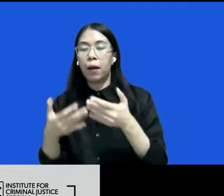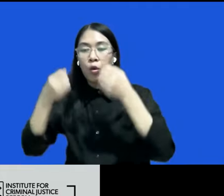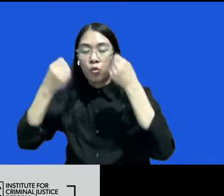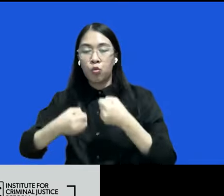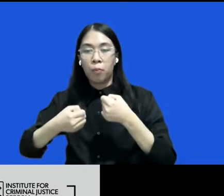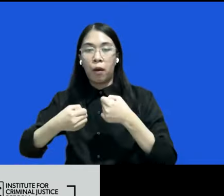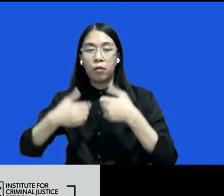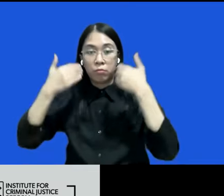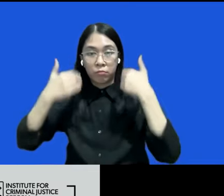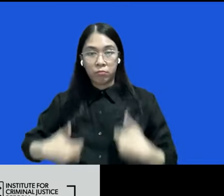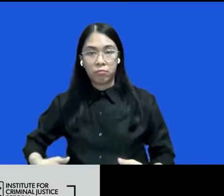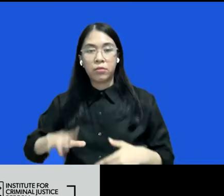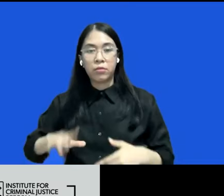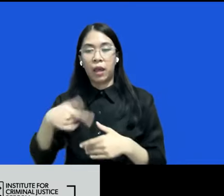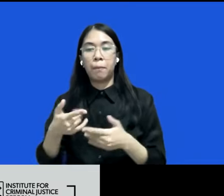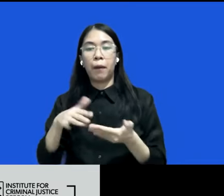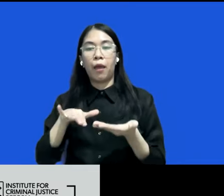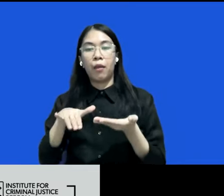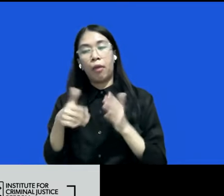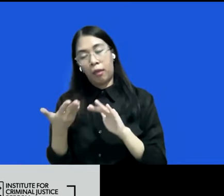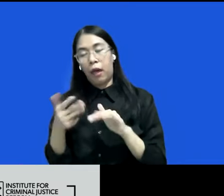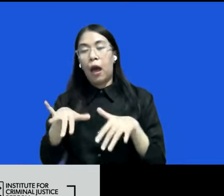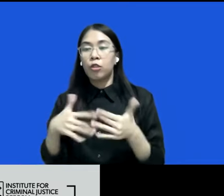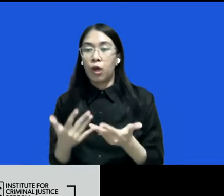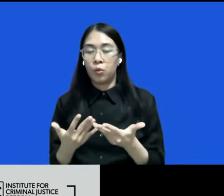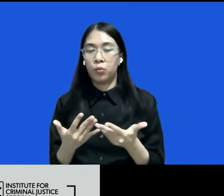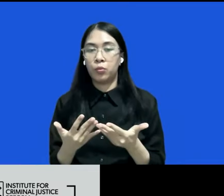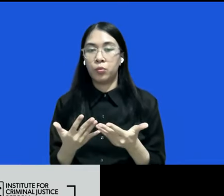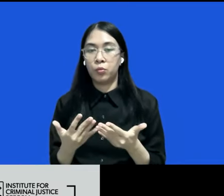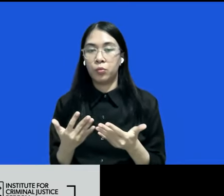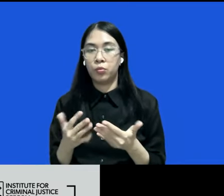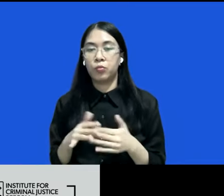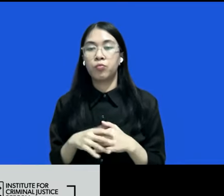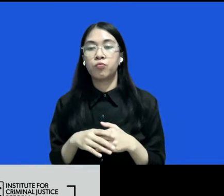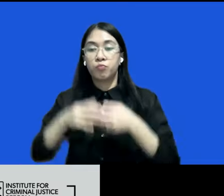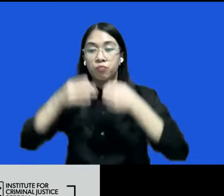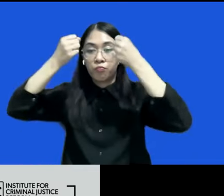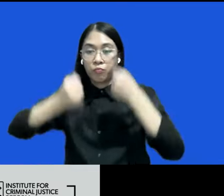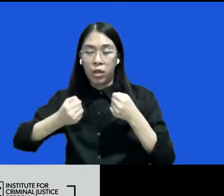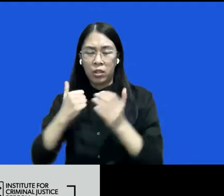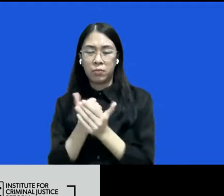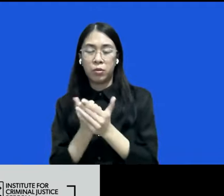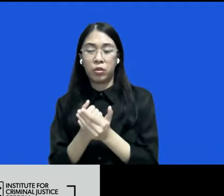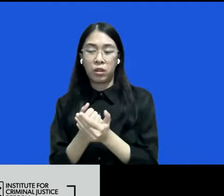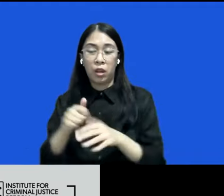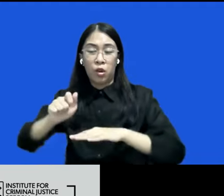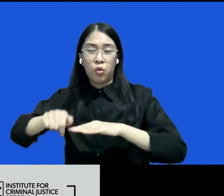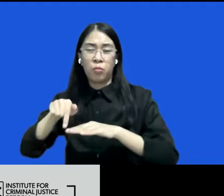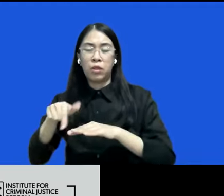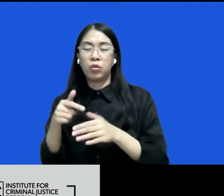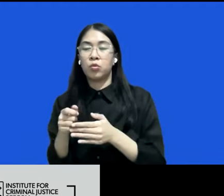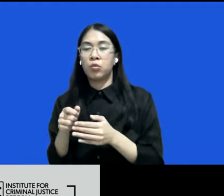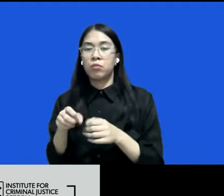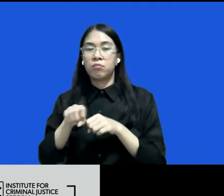bahkan sampai pidana mati atau pidana penjara yang sebenarnya hukuman tersebut tidak bisa berdampak